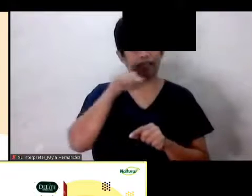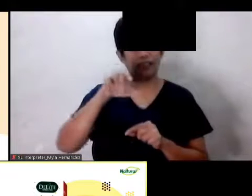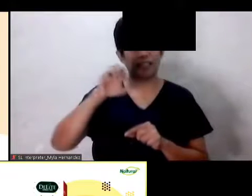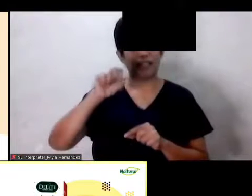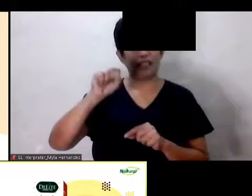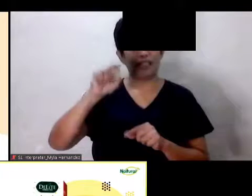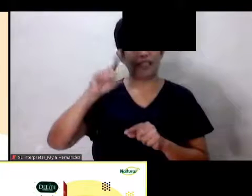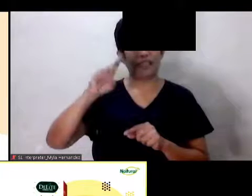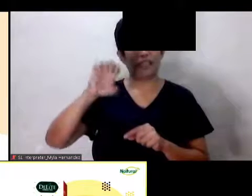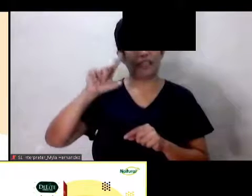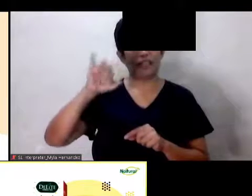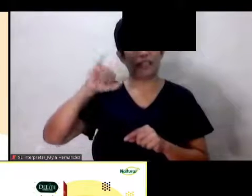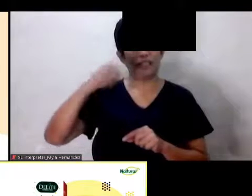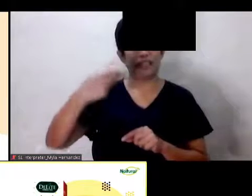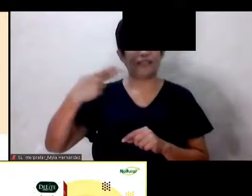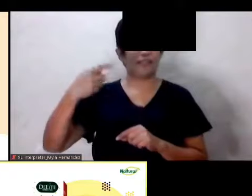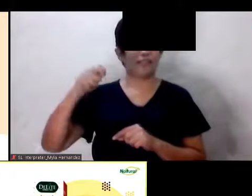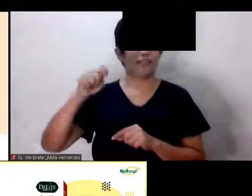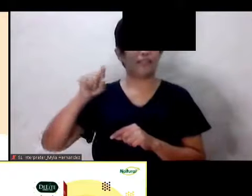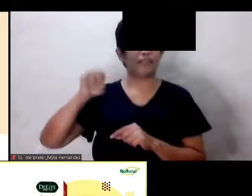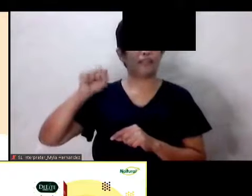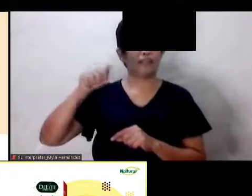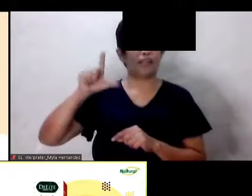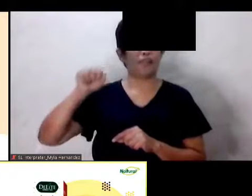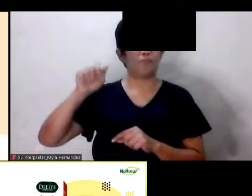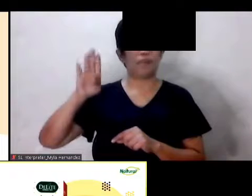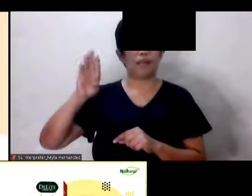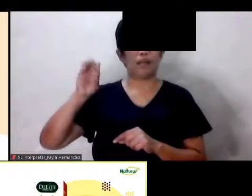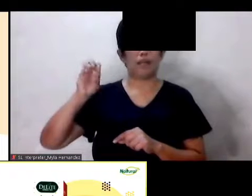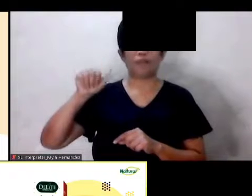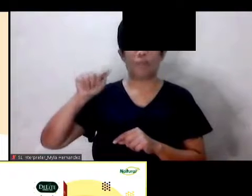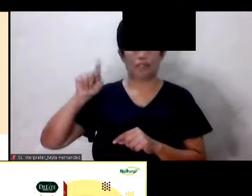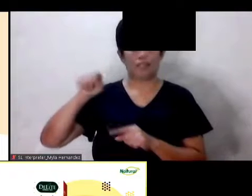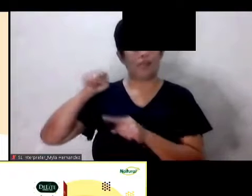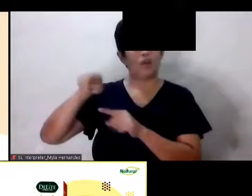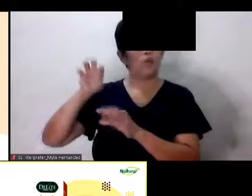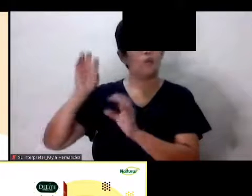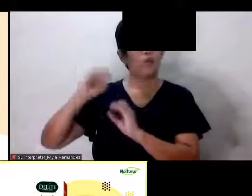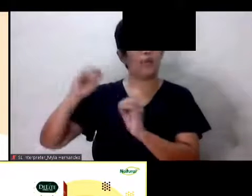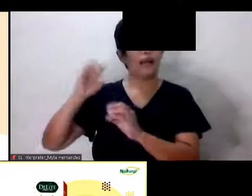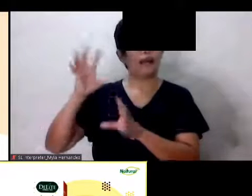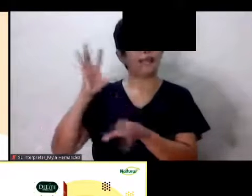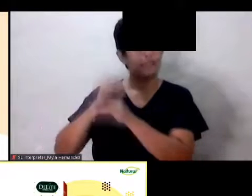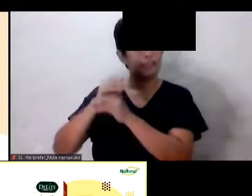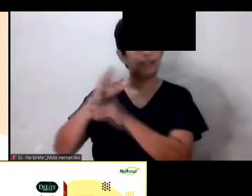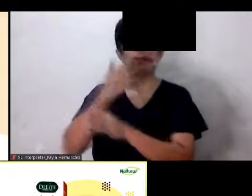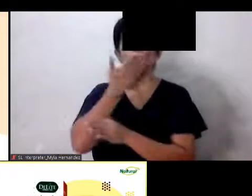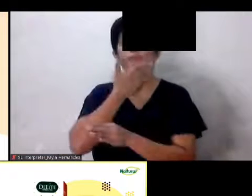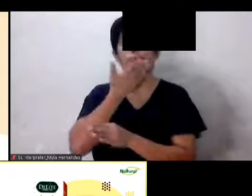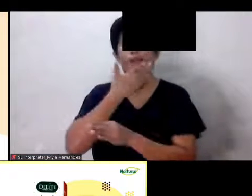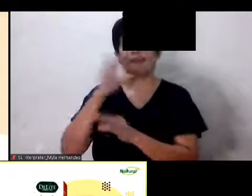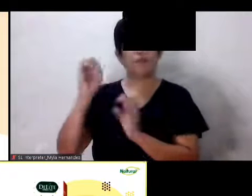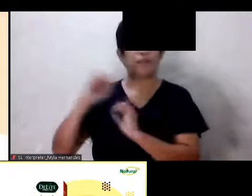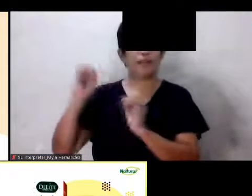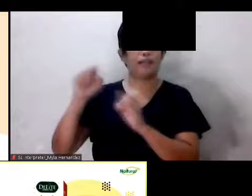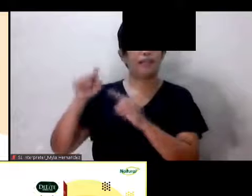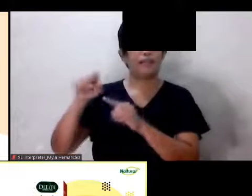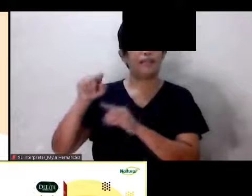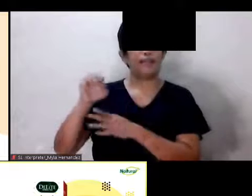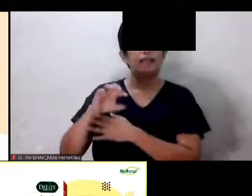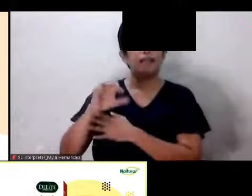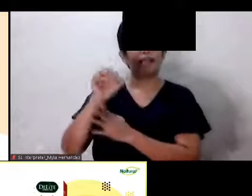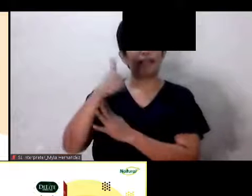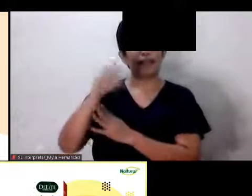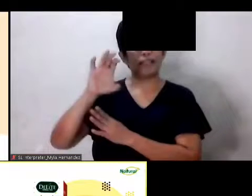Salabat Herbal Tea Ay walang dagdag na sugar Wala Wala pong dagdag na sugar 10